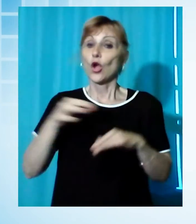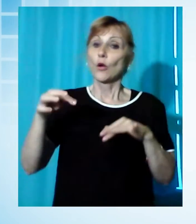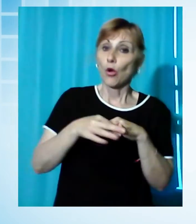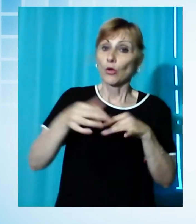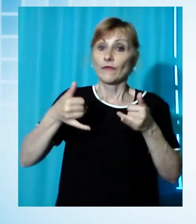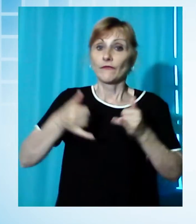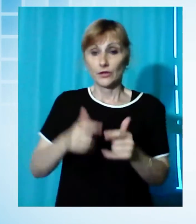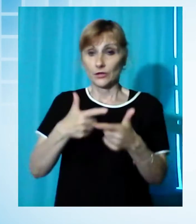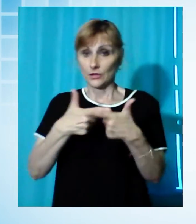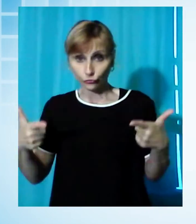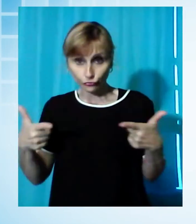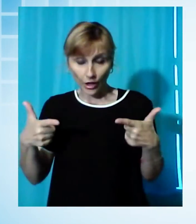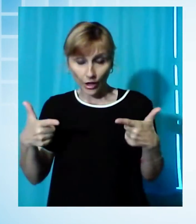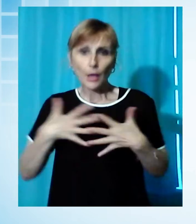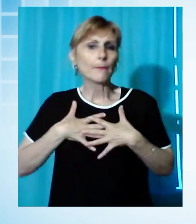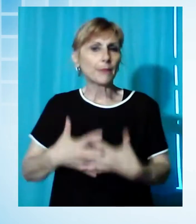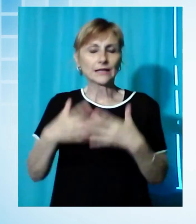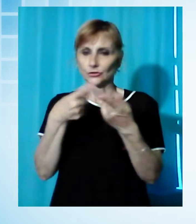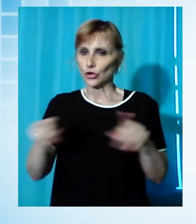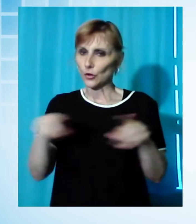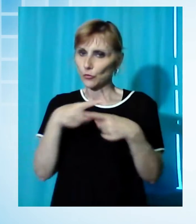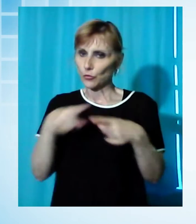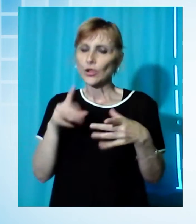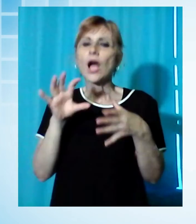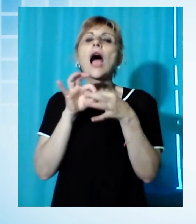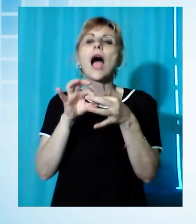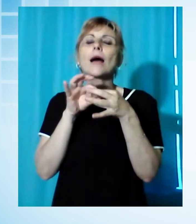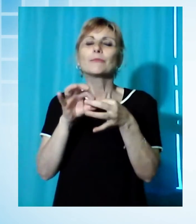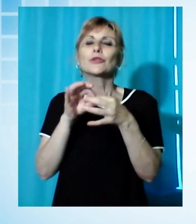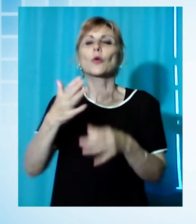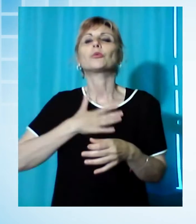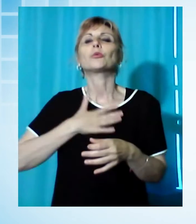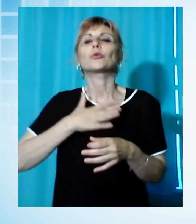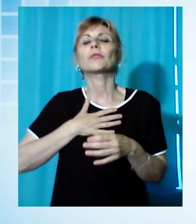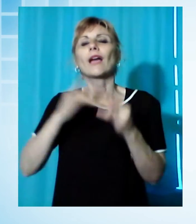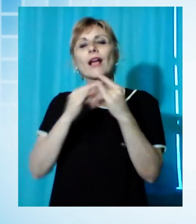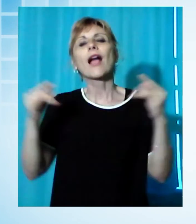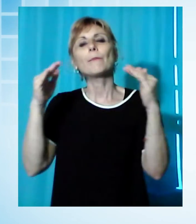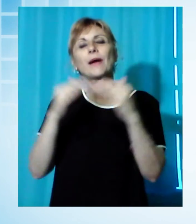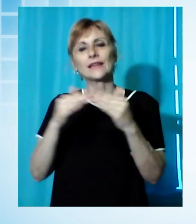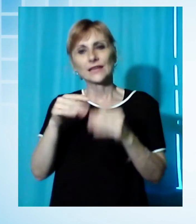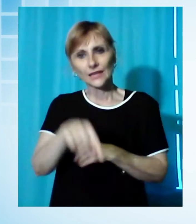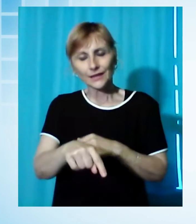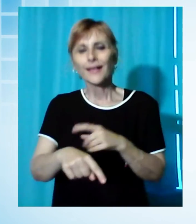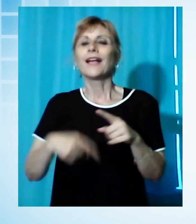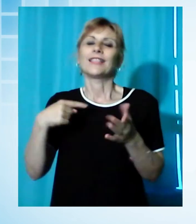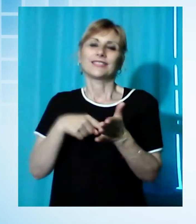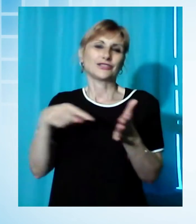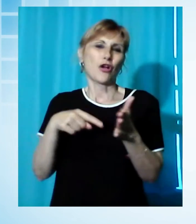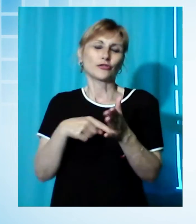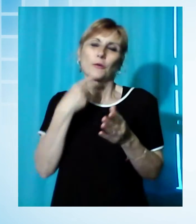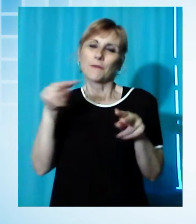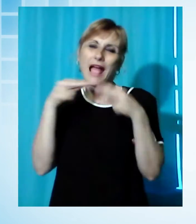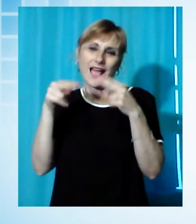amico di Valerio Baldacci, titolare dello storico locale La Capanina del Pollino dove di solito consumava il pasto e poi se ne